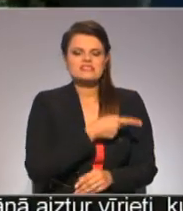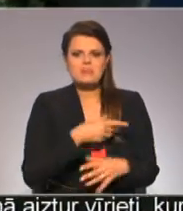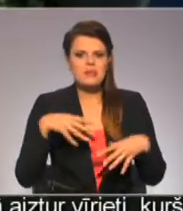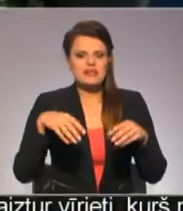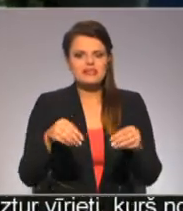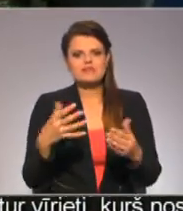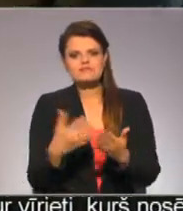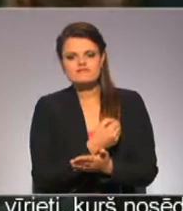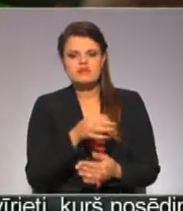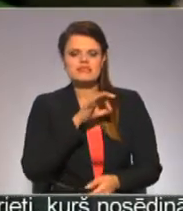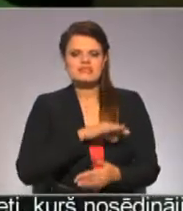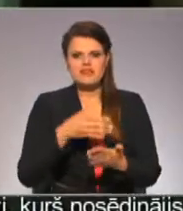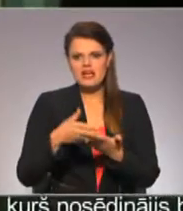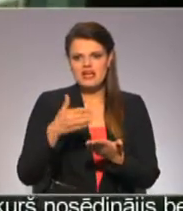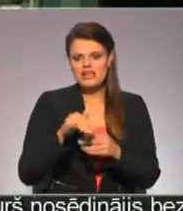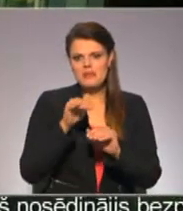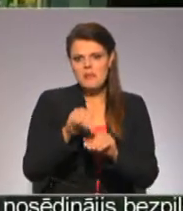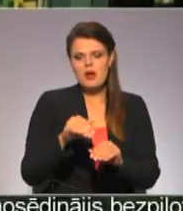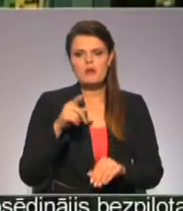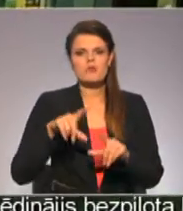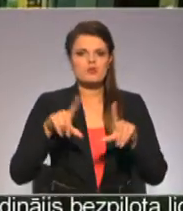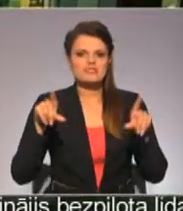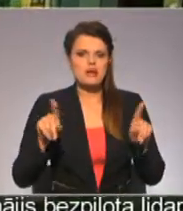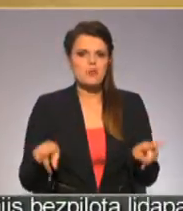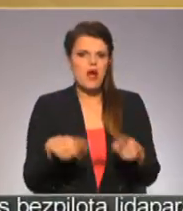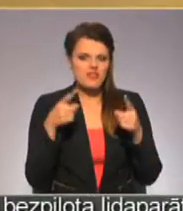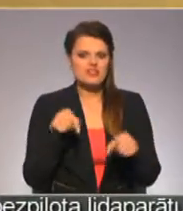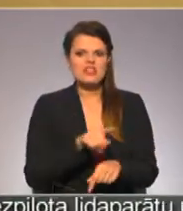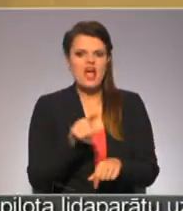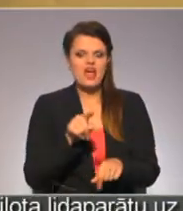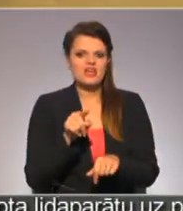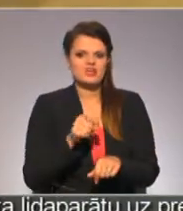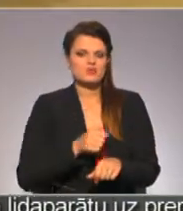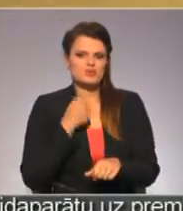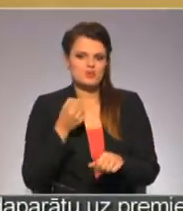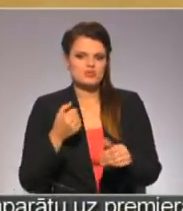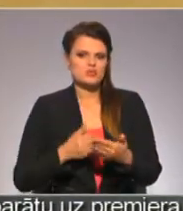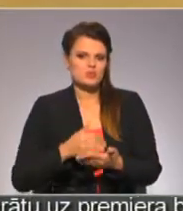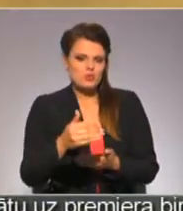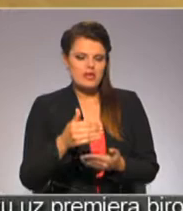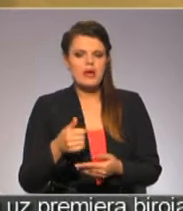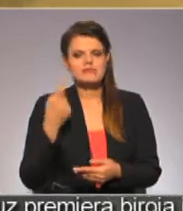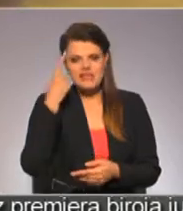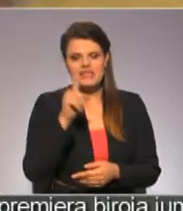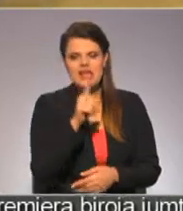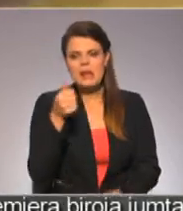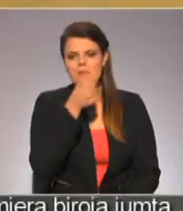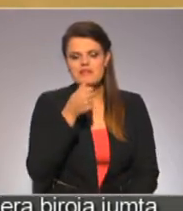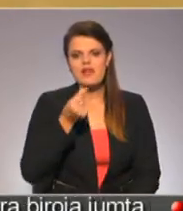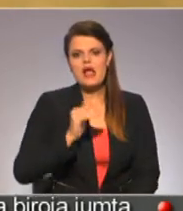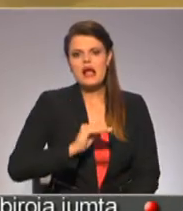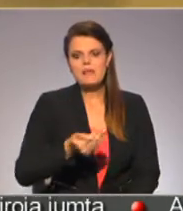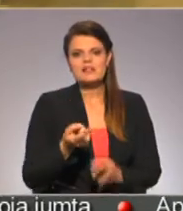cik izdevīgiem banku kredītiem uzņēmuma attīstībai tā ir jūtama breimze. Ideja ir privātā kapitāla piesaista